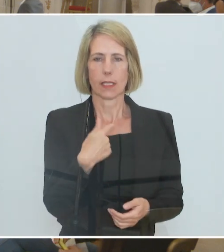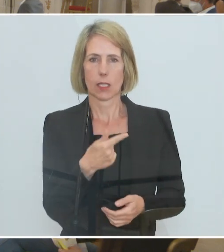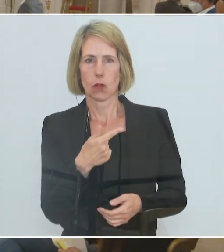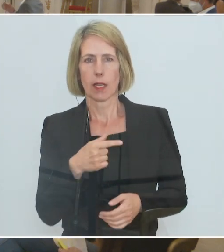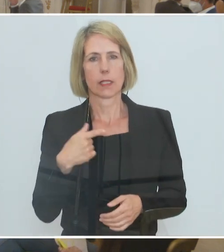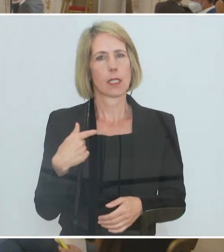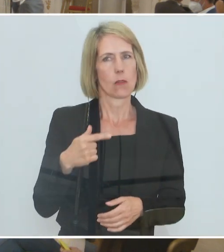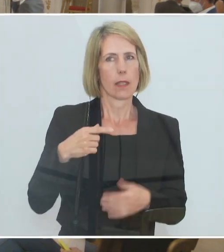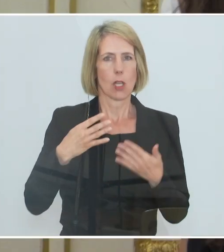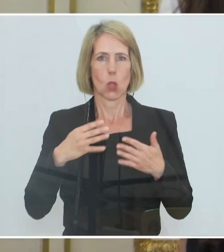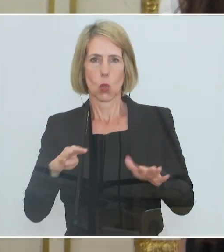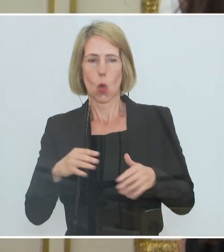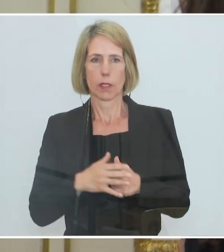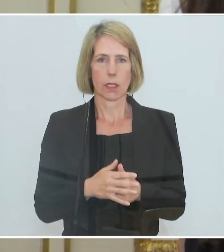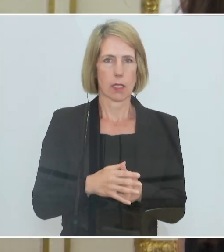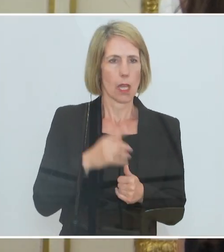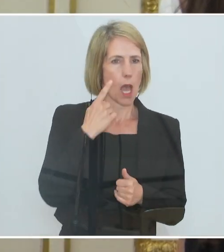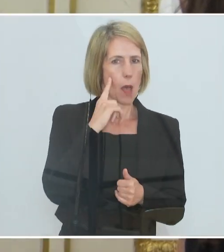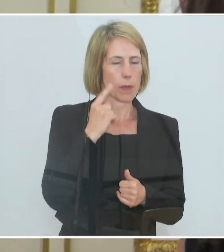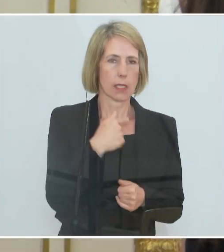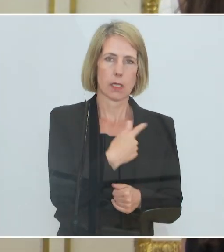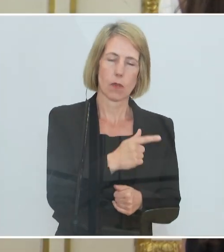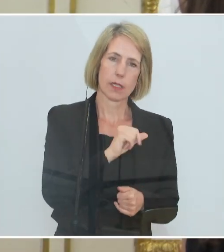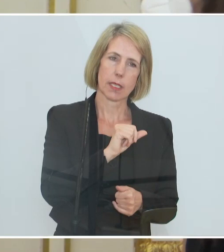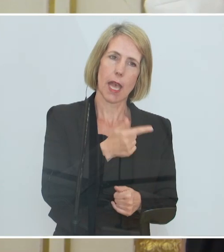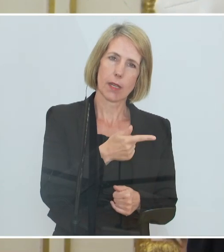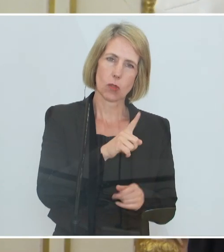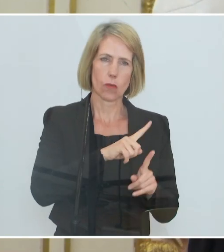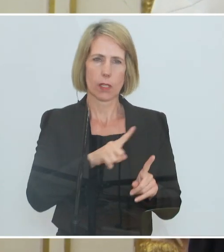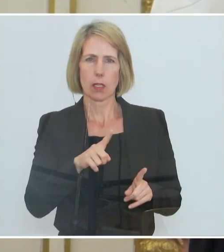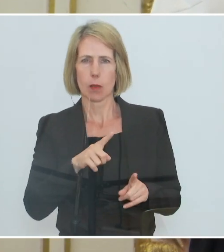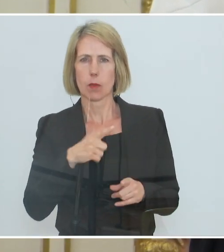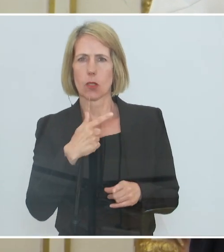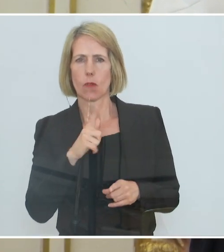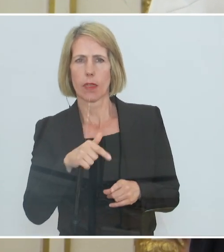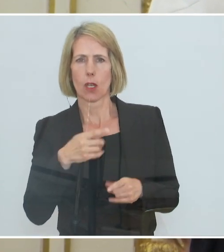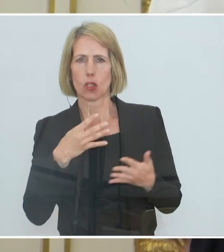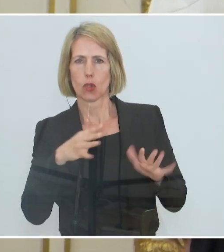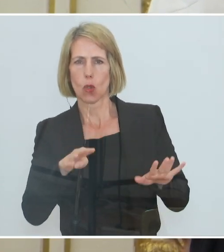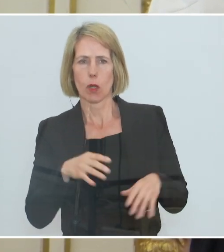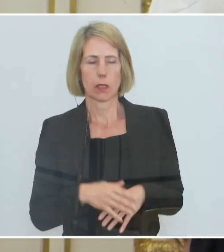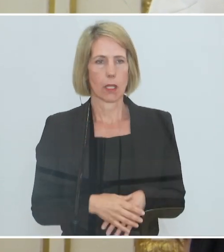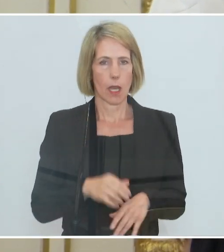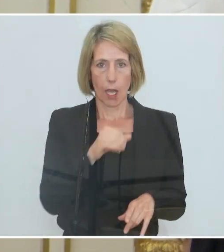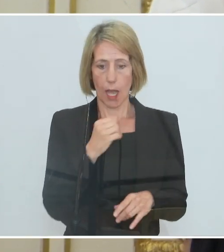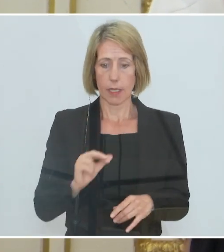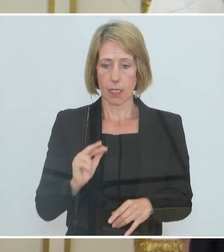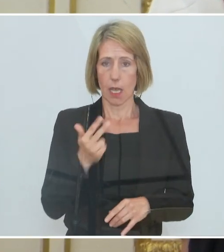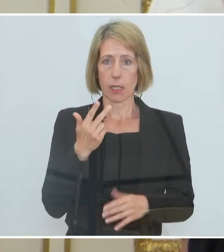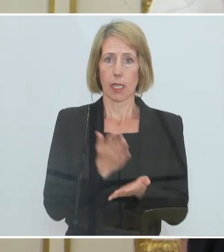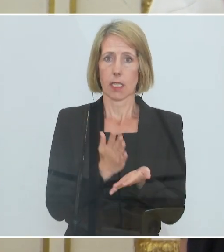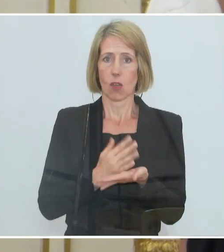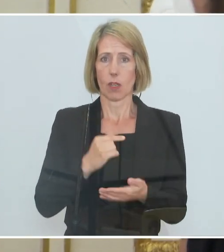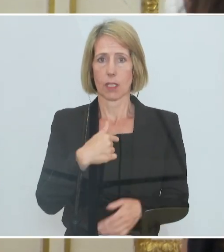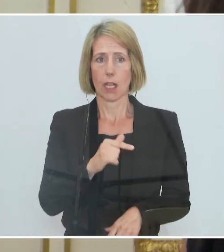Aber ich hätte gedacht, das muss um 2021 und den rückgehen. Das habe ich nicht verstanden. das zweite ist… Naja,